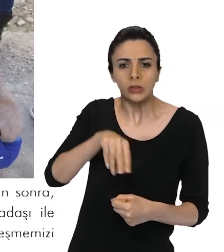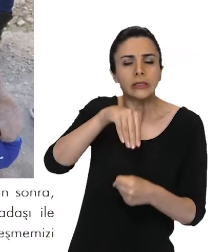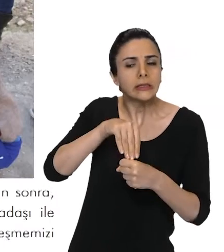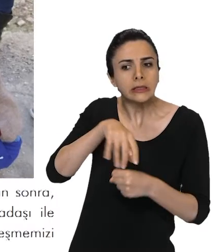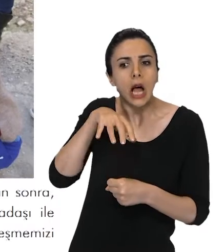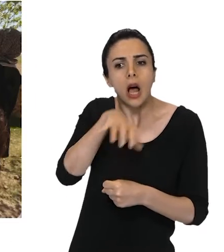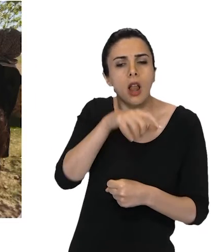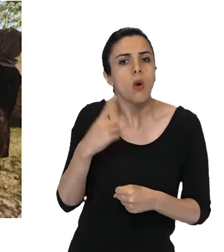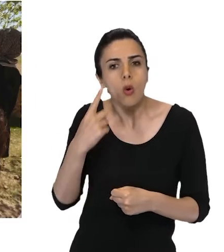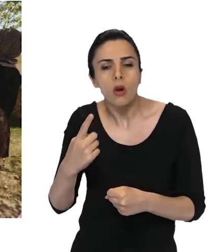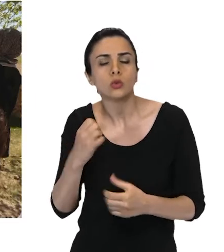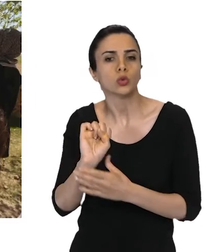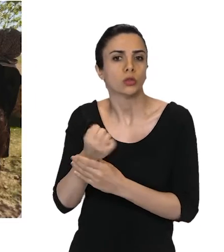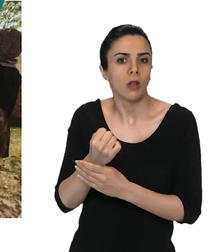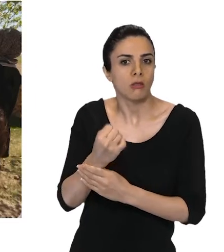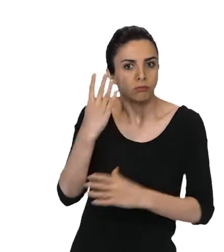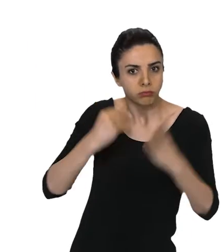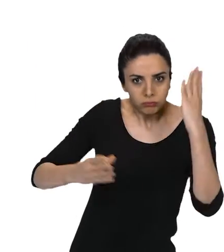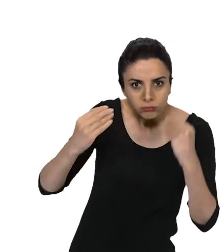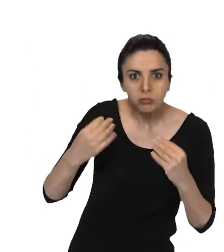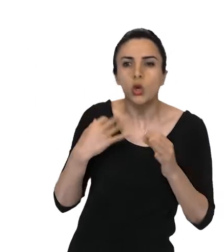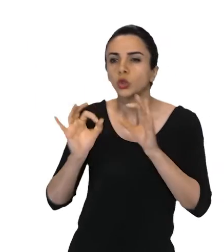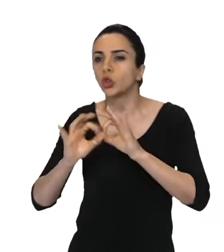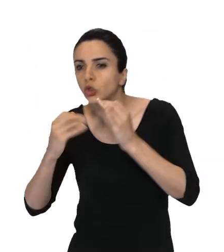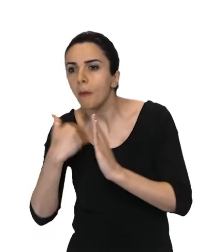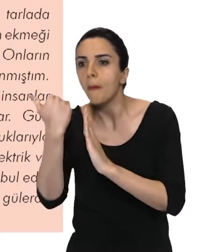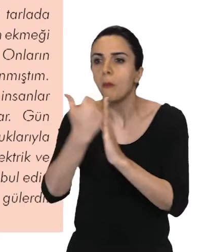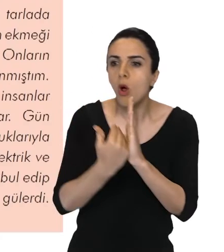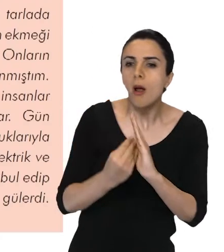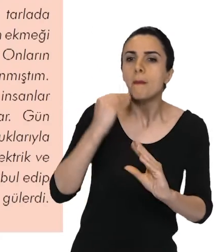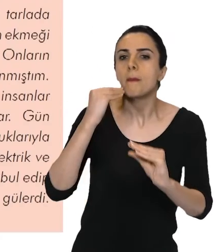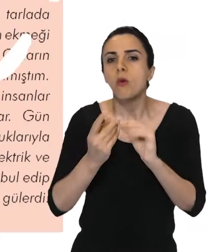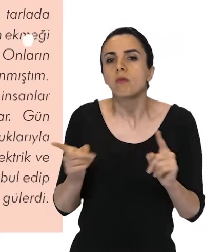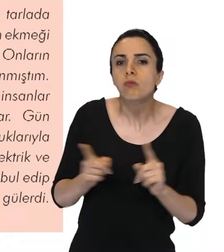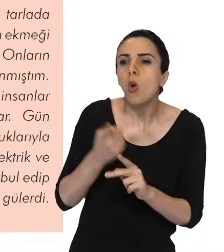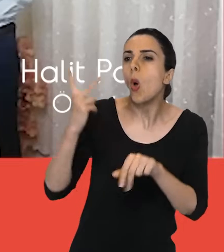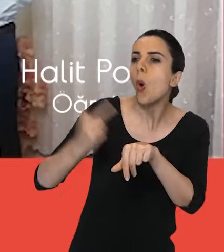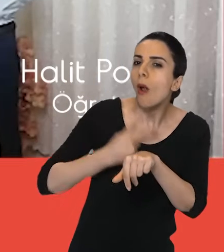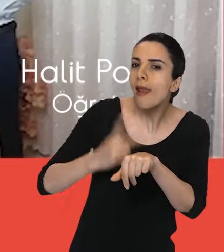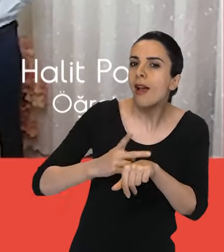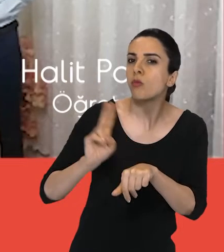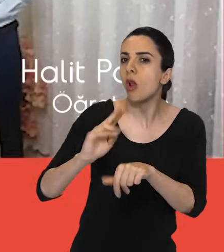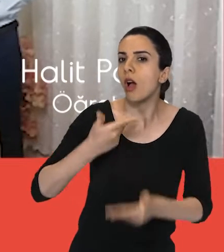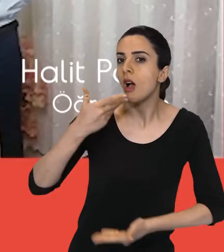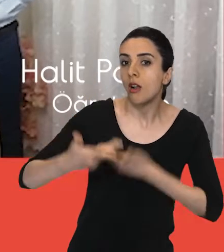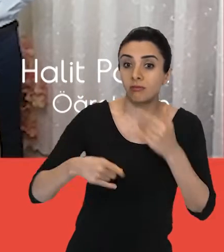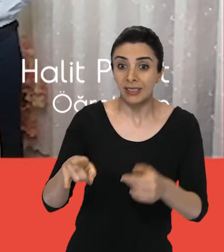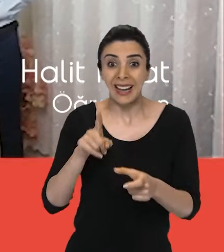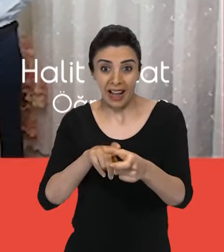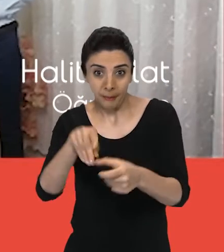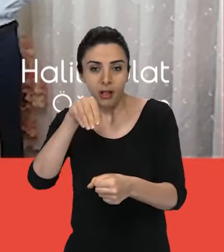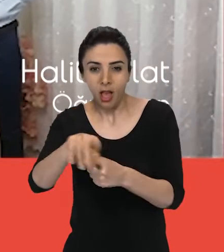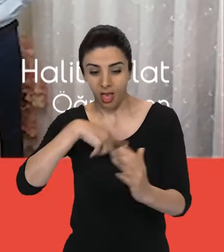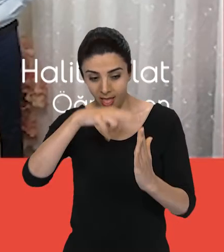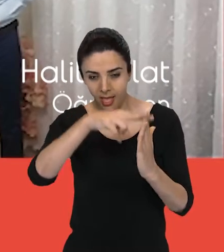ilgili uzman görüşleri, öğretmen deneyimleri, problem ve çözüm önerileri ve örnek okul uygulamaları yer alır. Bu rehber okurken adeta